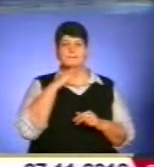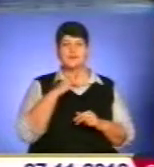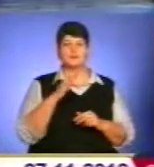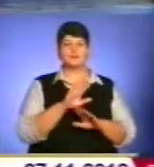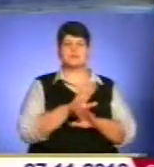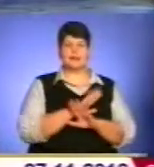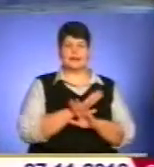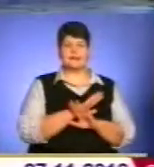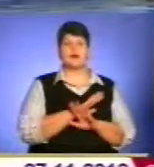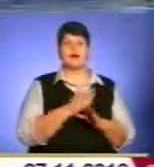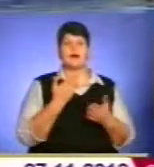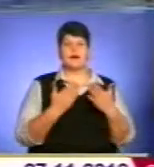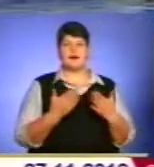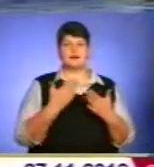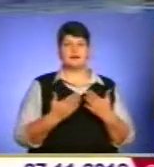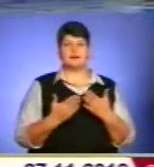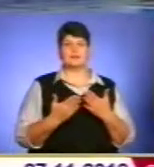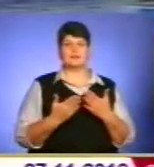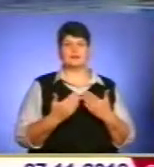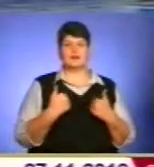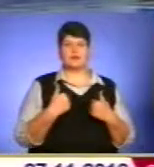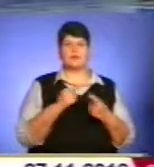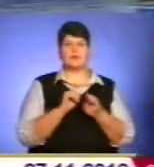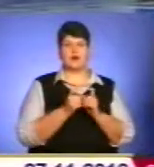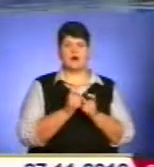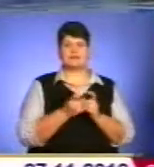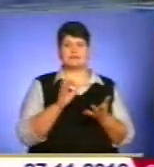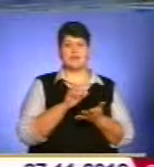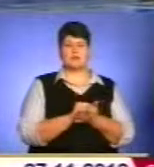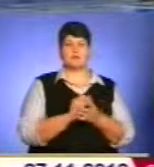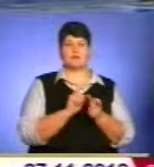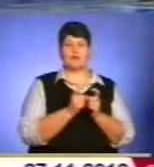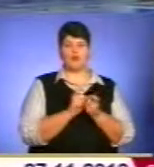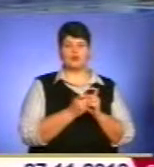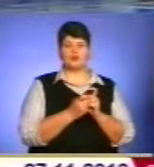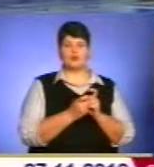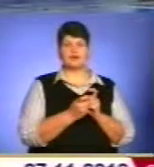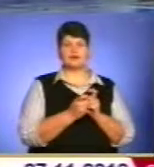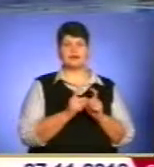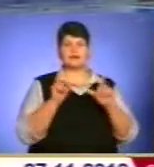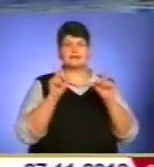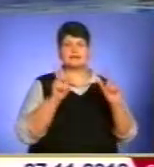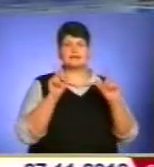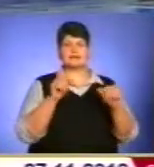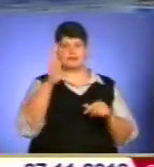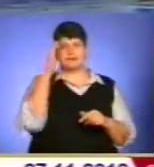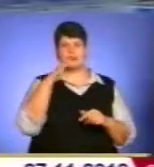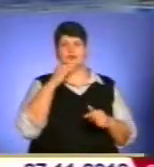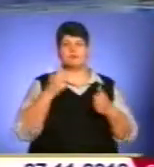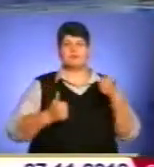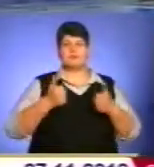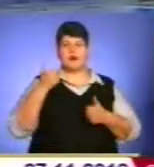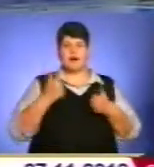але, звісно, я борець, займався з мітингом боротьбою. І ходів дистатом і на змагання, і